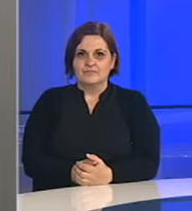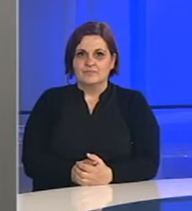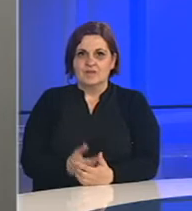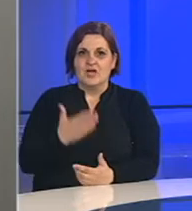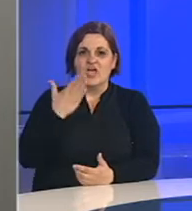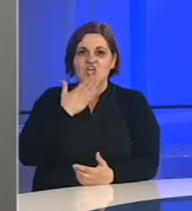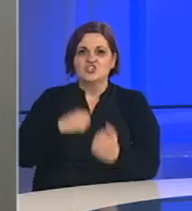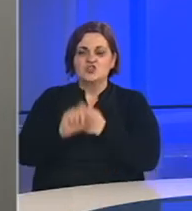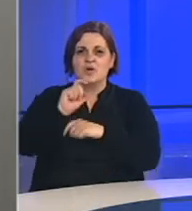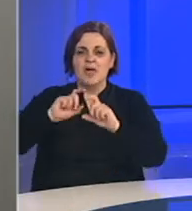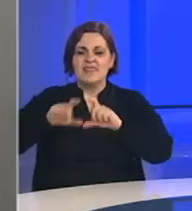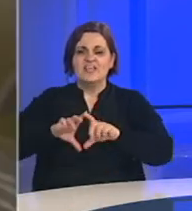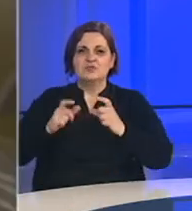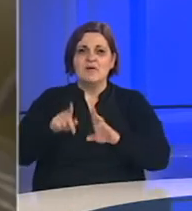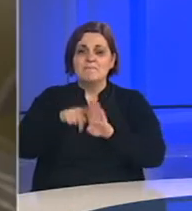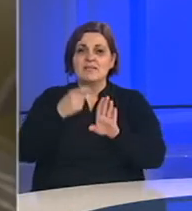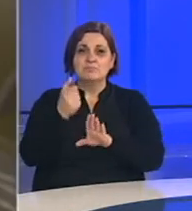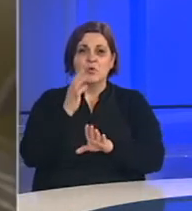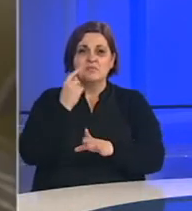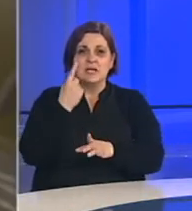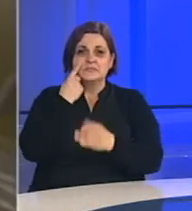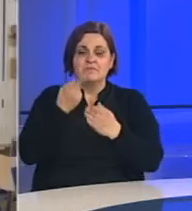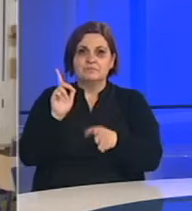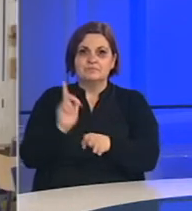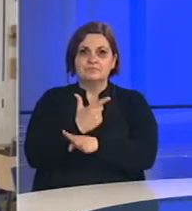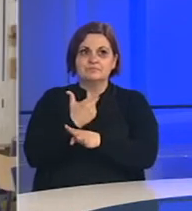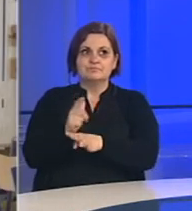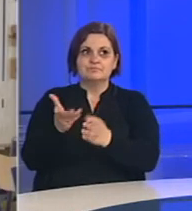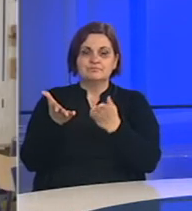Škole, fakulteti i vrtići već mjesec i po dana izgledaju ovako.